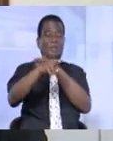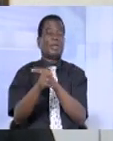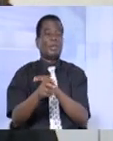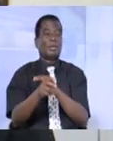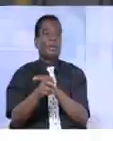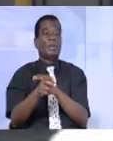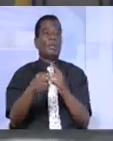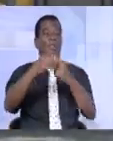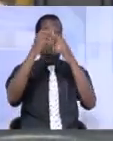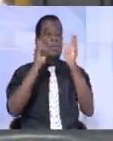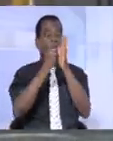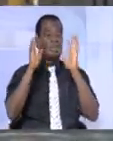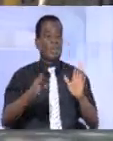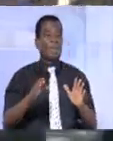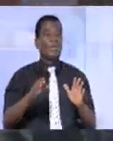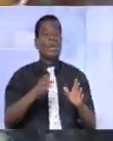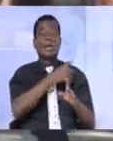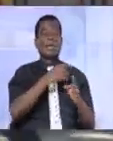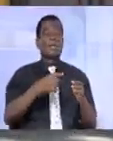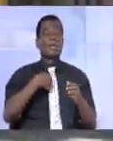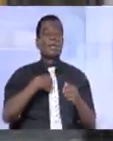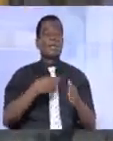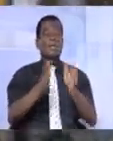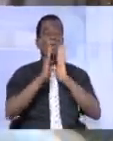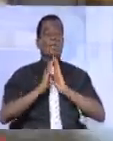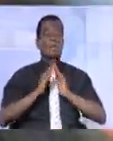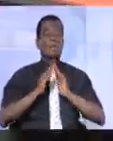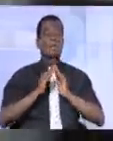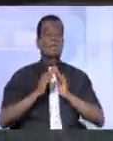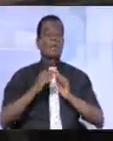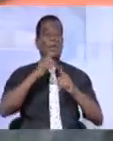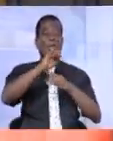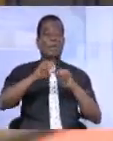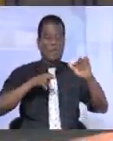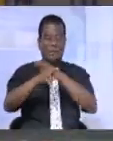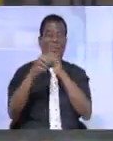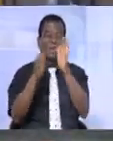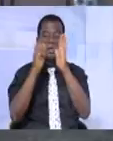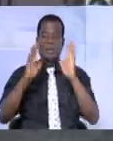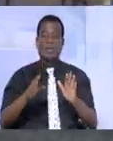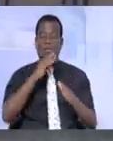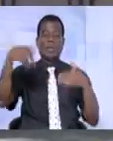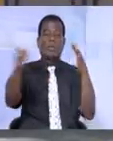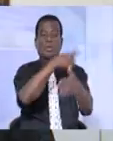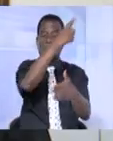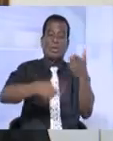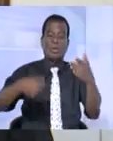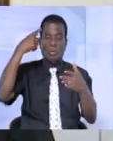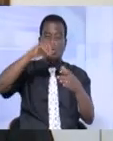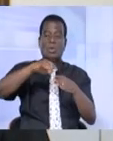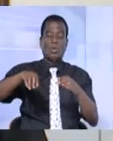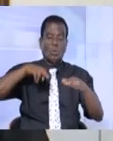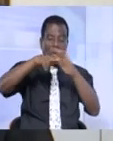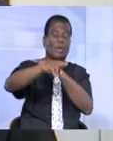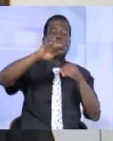'entrée des personnels. Mais j'ai demandé à ce que l'entrée des élèves soit supprimée pour que nous rentions